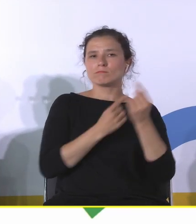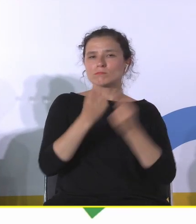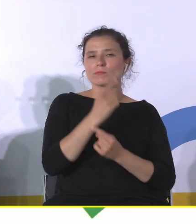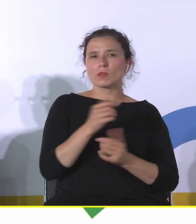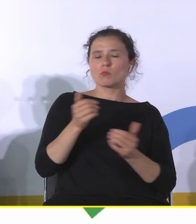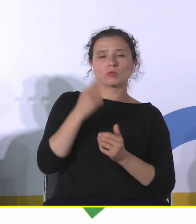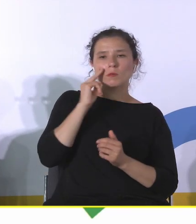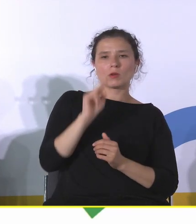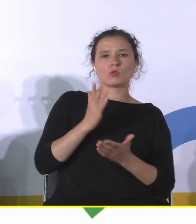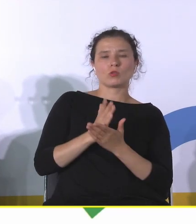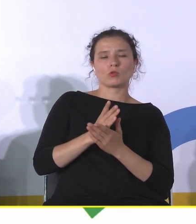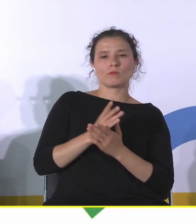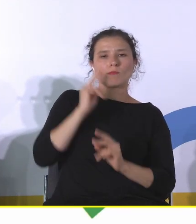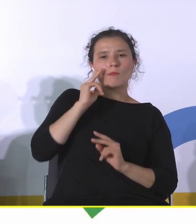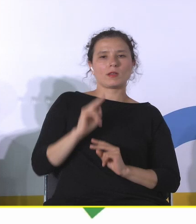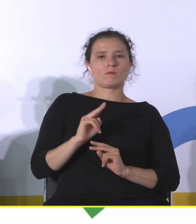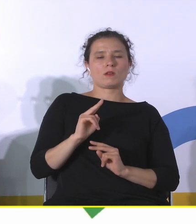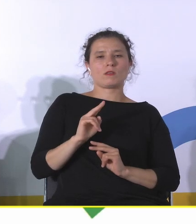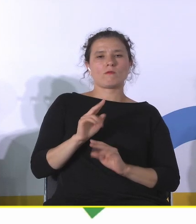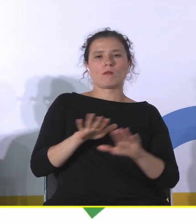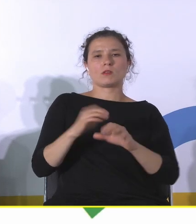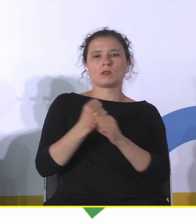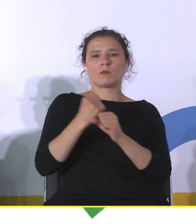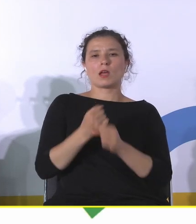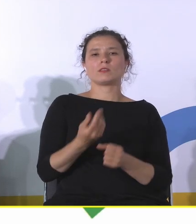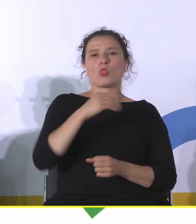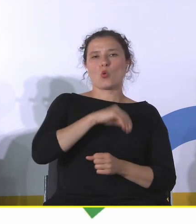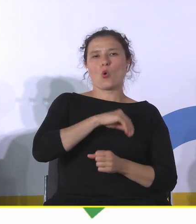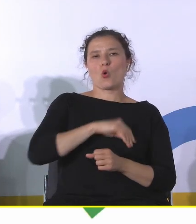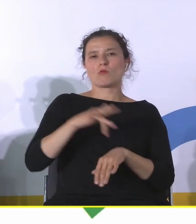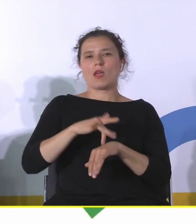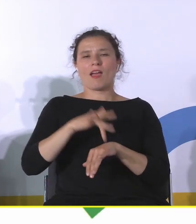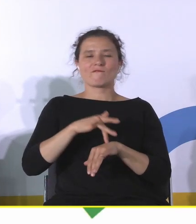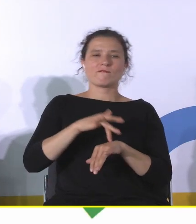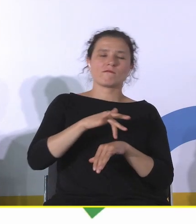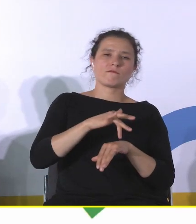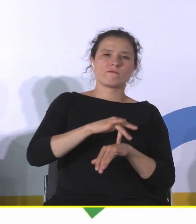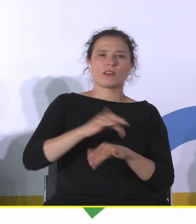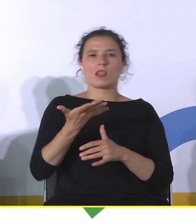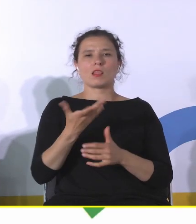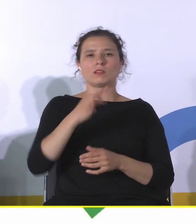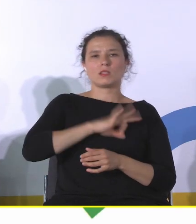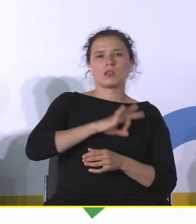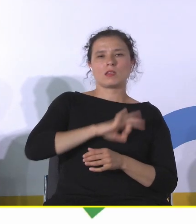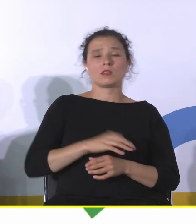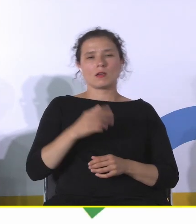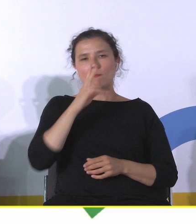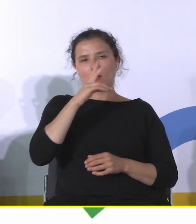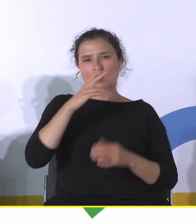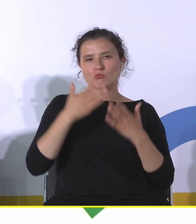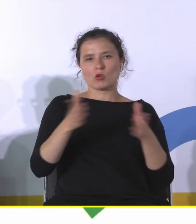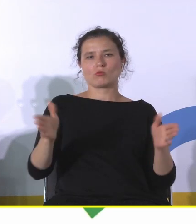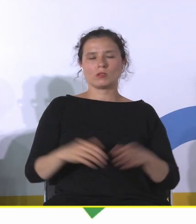poprzez właśnie miejsca pracy, dochody, może efekty mnożnikowe, ale patrzmy szerzej, ale